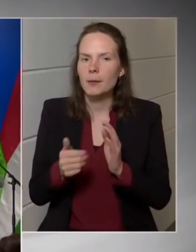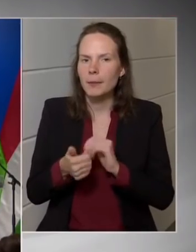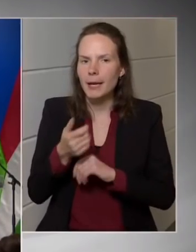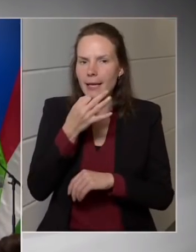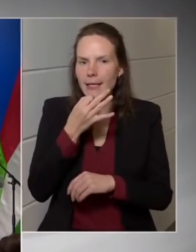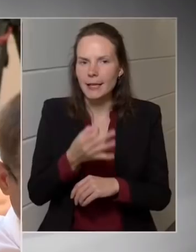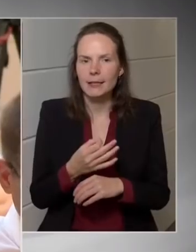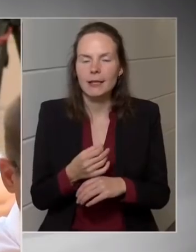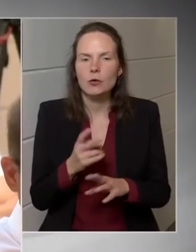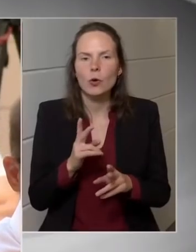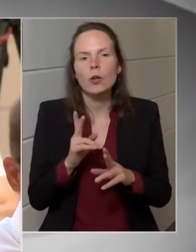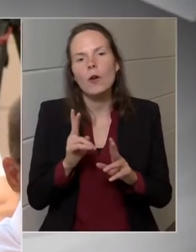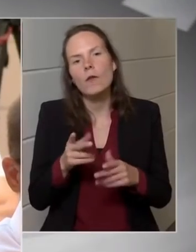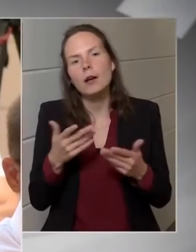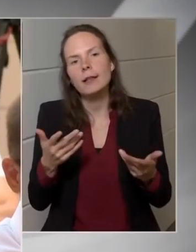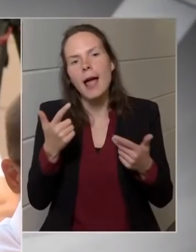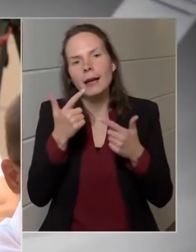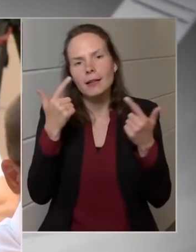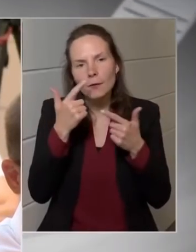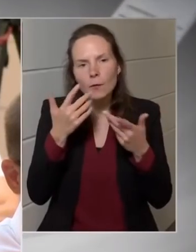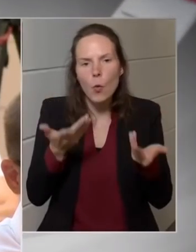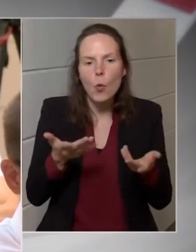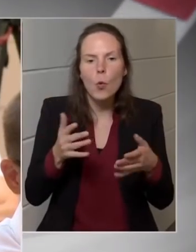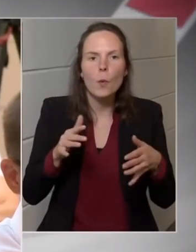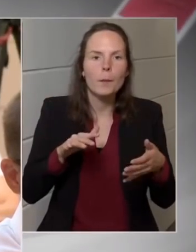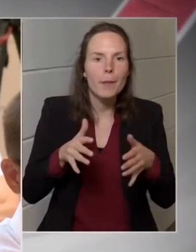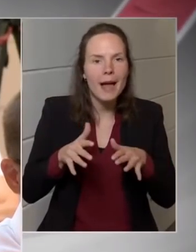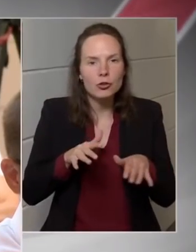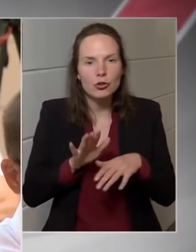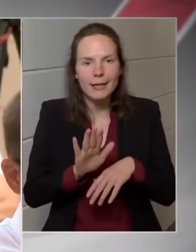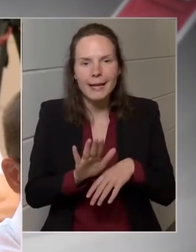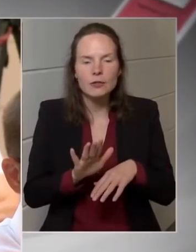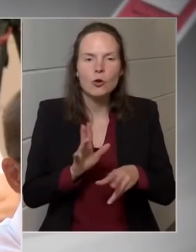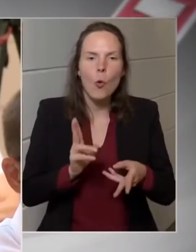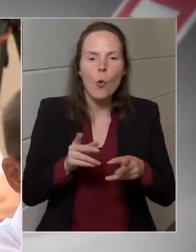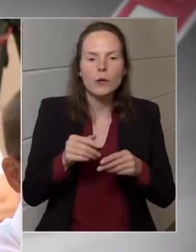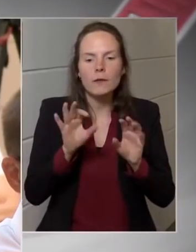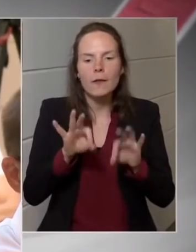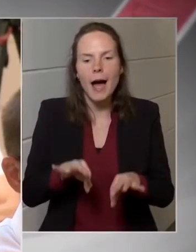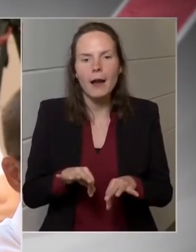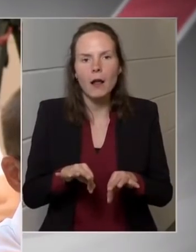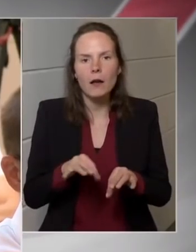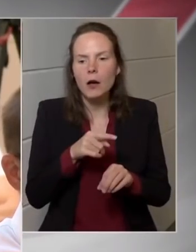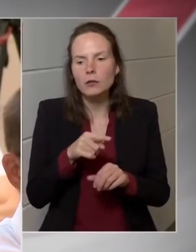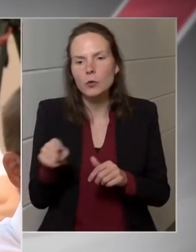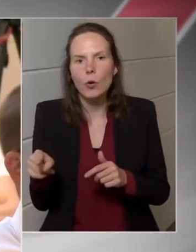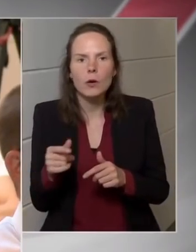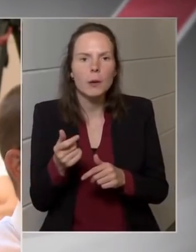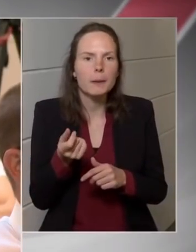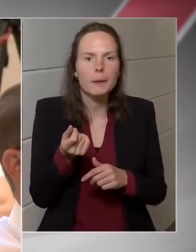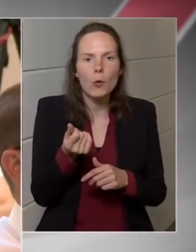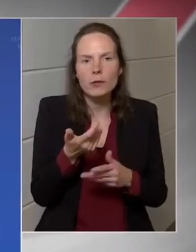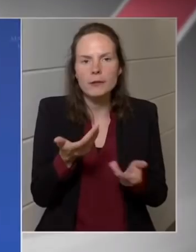van arról esetleg információjuk vagy becsléseik, hogy vállalatonként általában mekkora lesz ez az összeg? Minden vállalatra